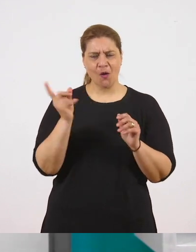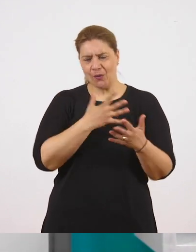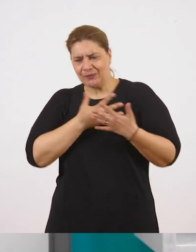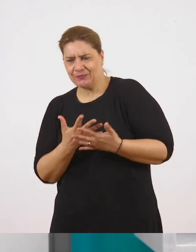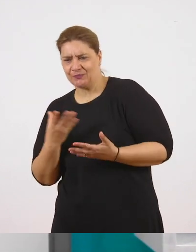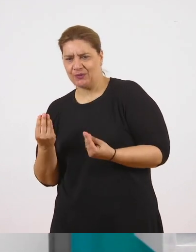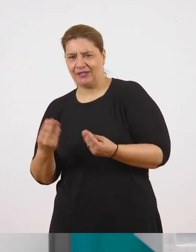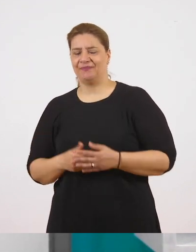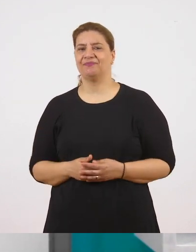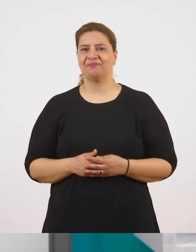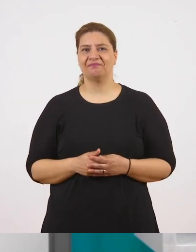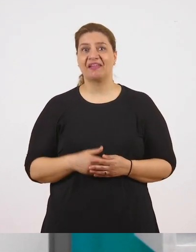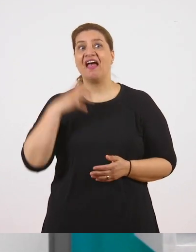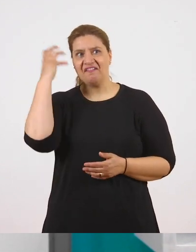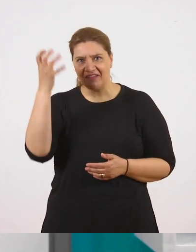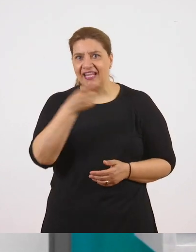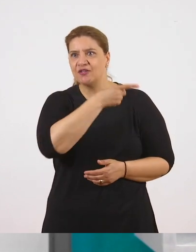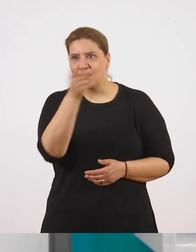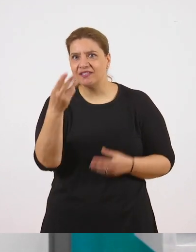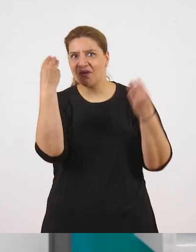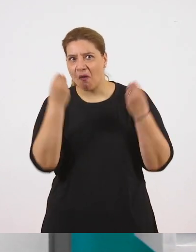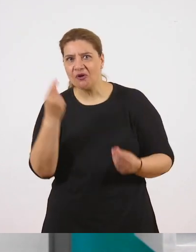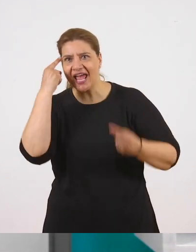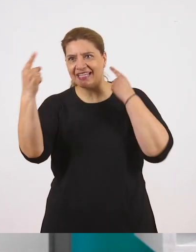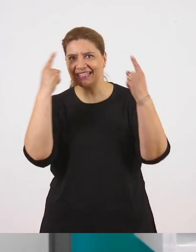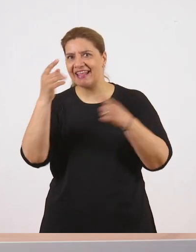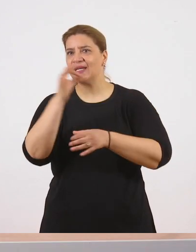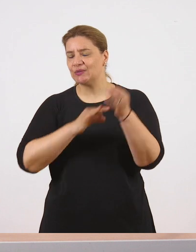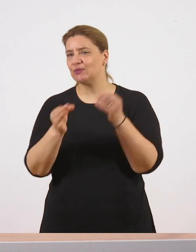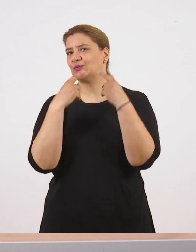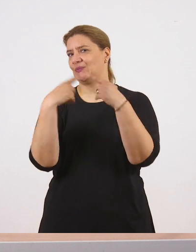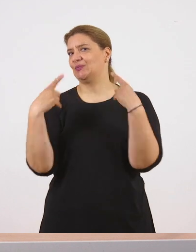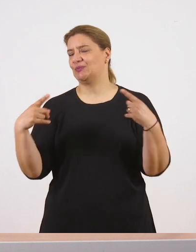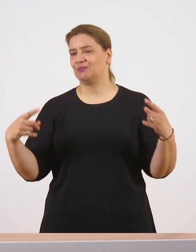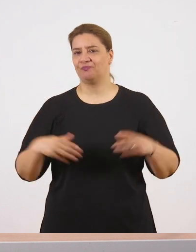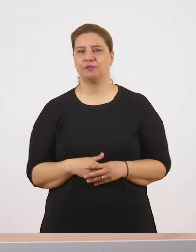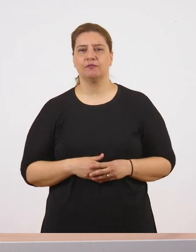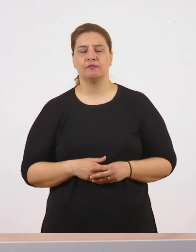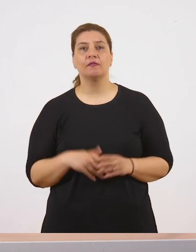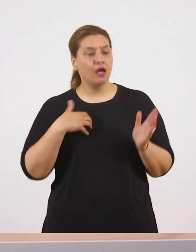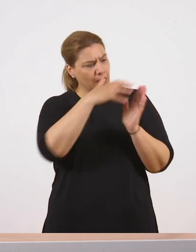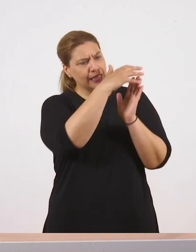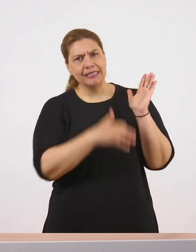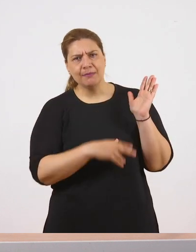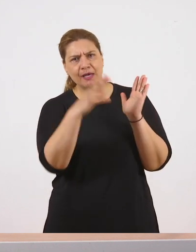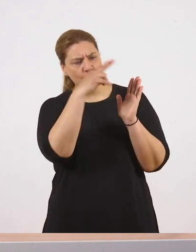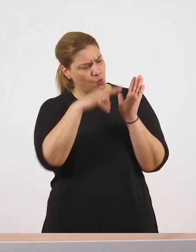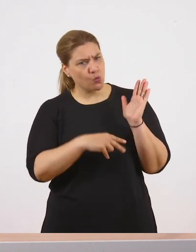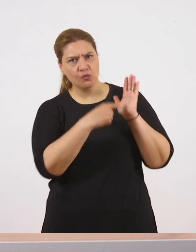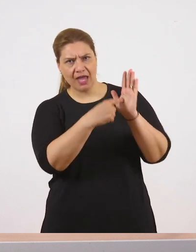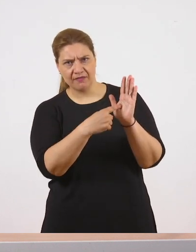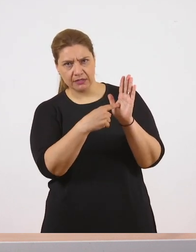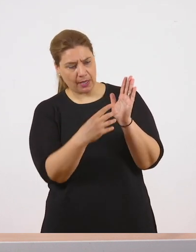Φαντάζομαι τι θα είχατε να πείτε κι εσείς. Εσείς τα παιδιά έχετε τις καλύτερες ιδέες. Αυτό λοιπόν τώρα το κείμενο που σας διάβασα, παιδιά, είναι ένα